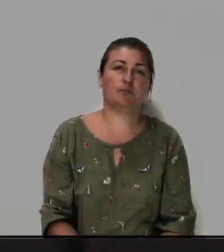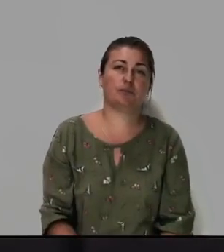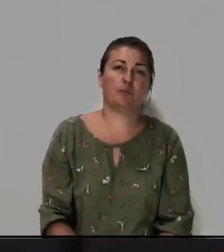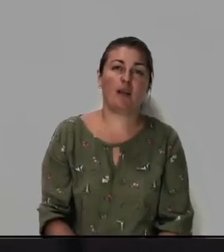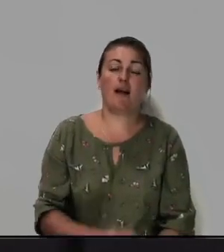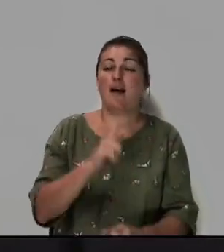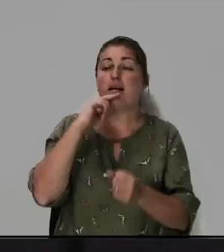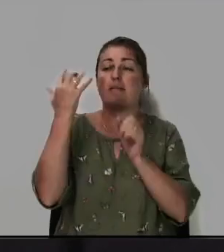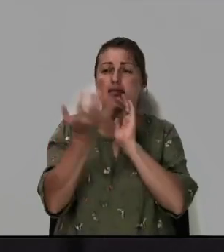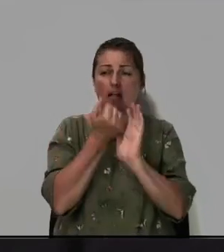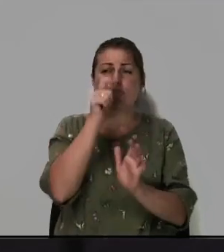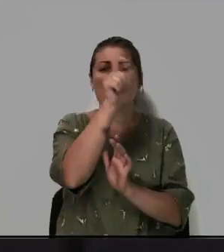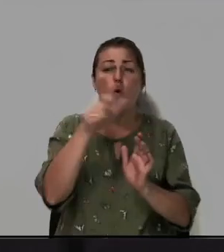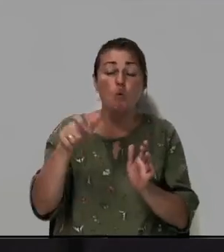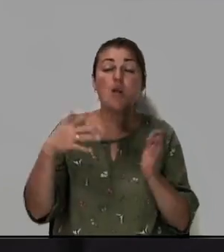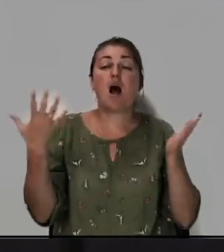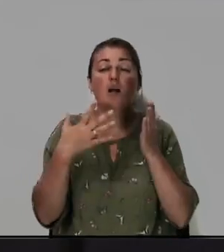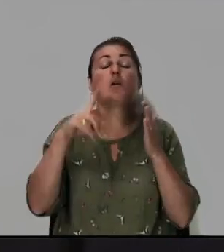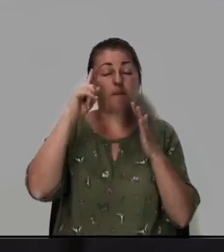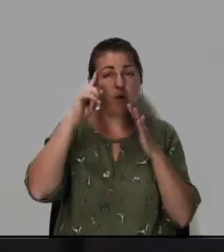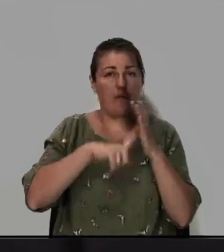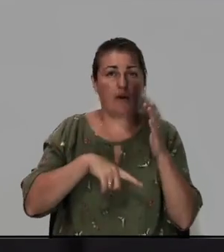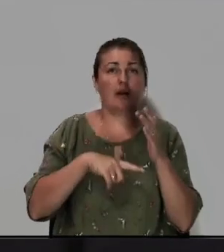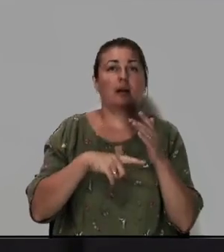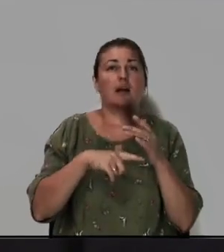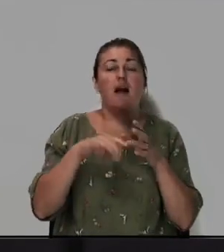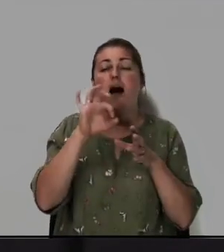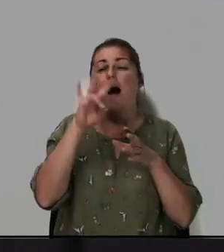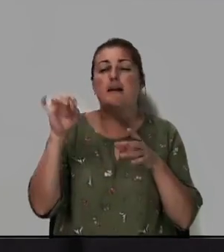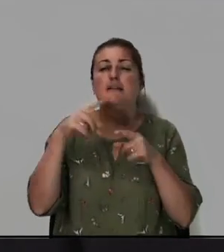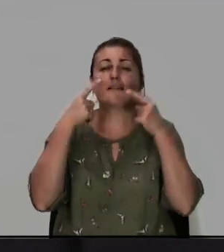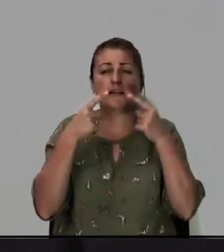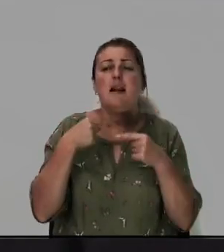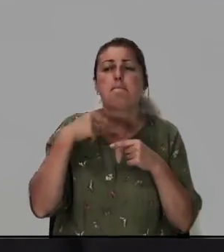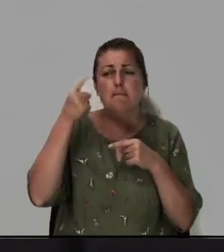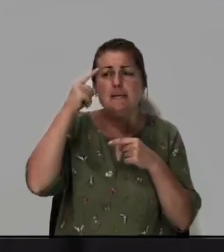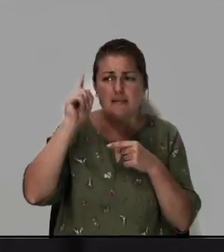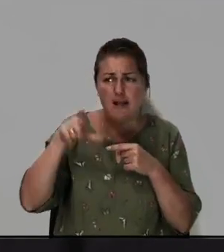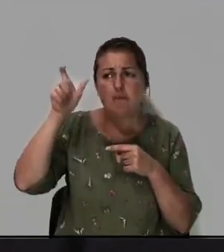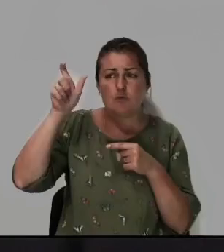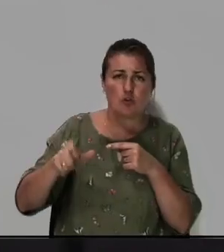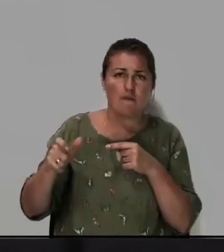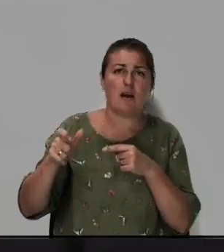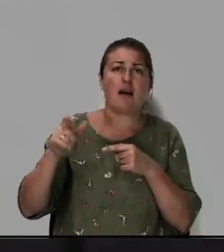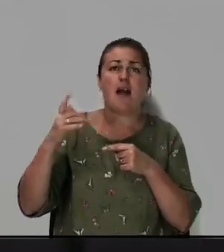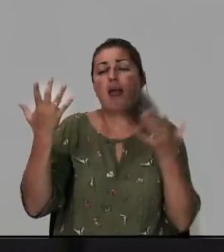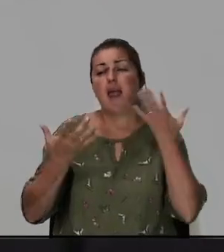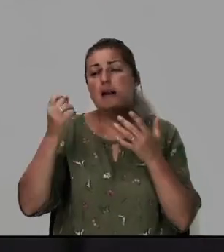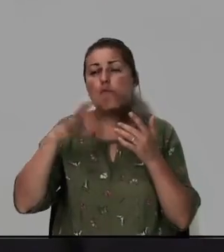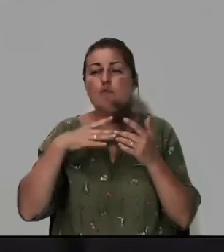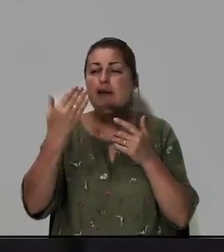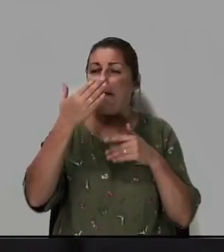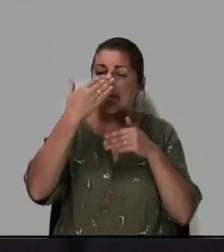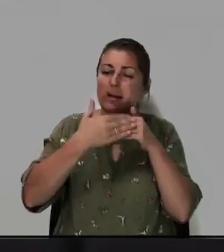нашлись люди которые поверили они сказали мы знаем человека или может быть их не